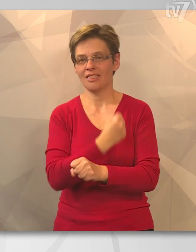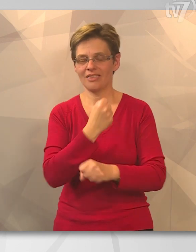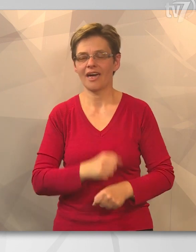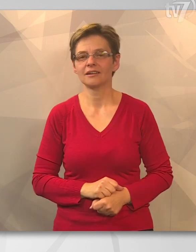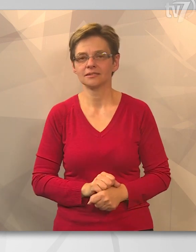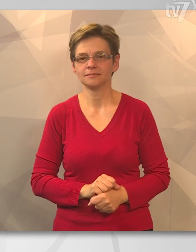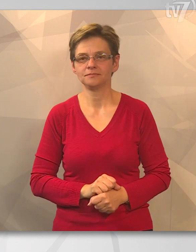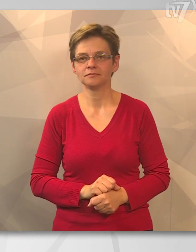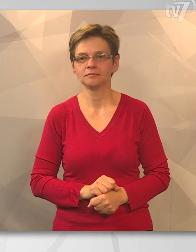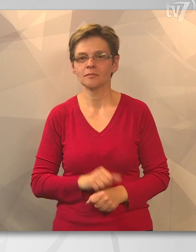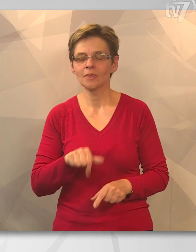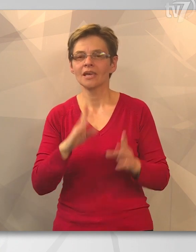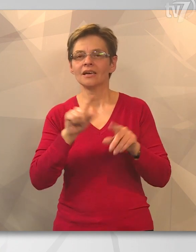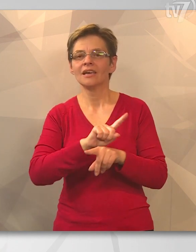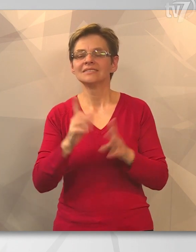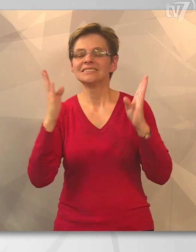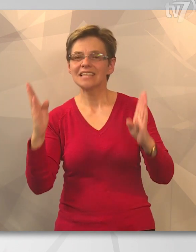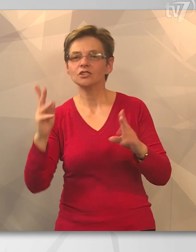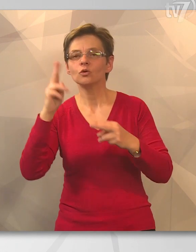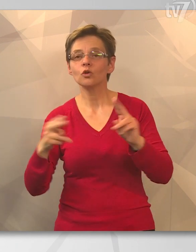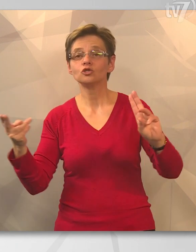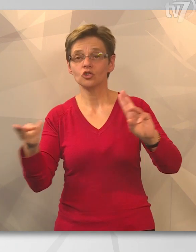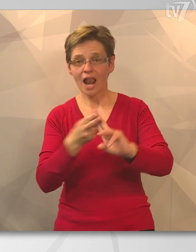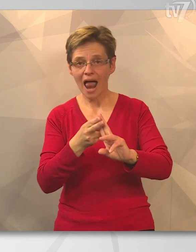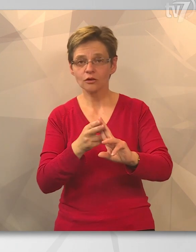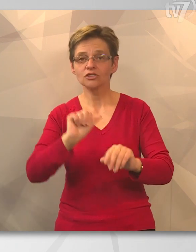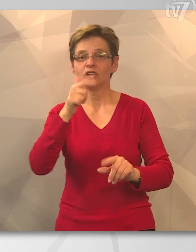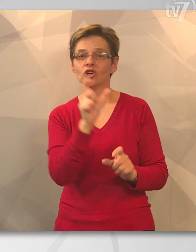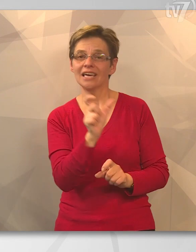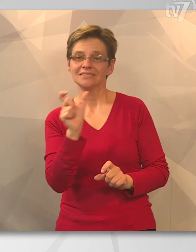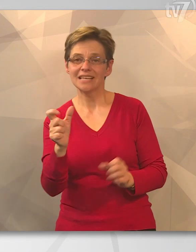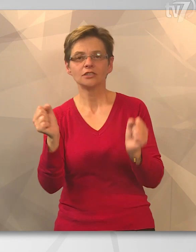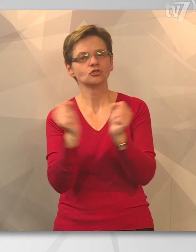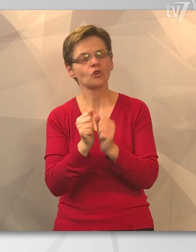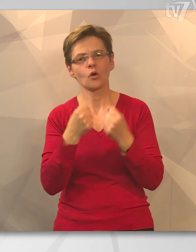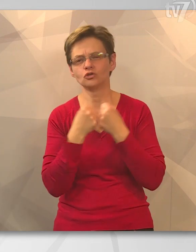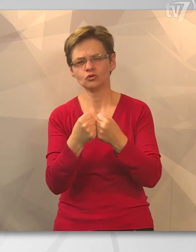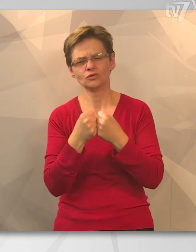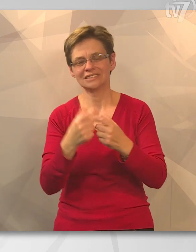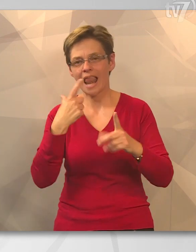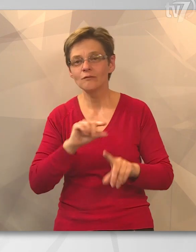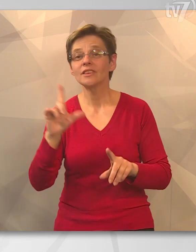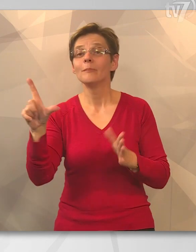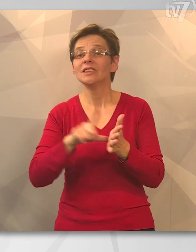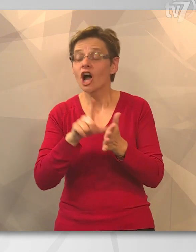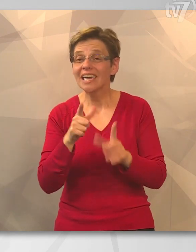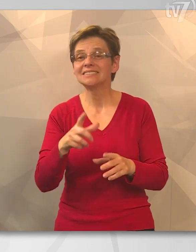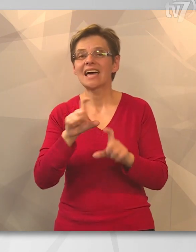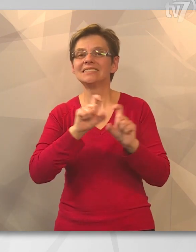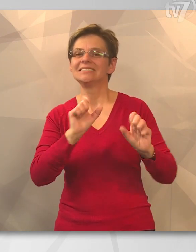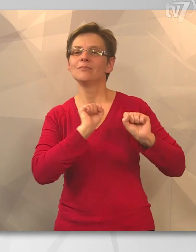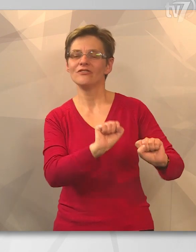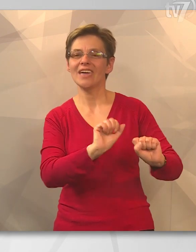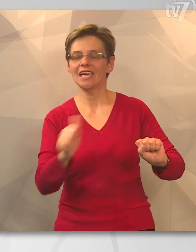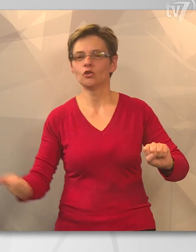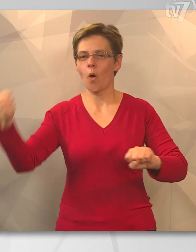a finálét. A szezon utolsó találkozóján az első kétszett szoros küzdelmet hozott, de mindkétszer a